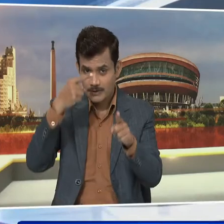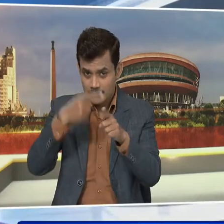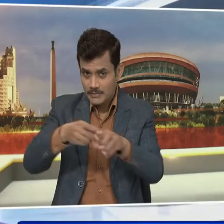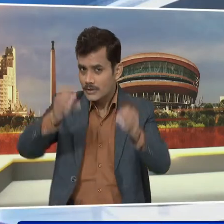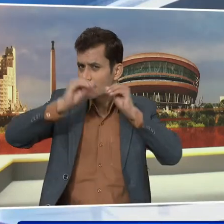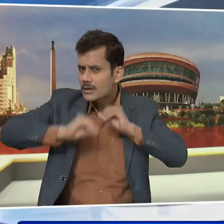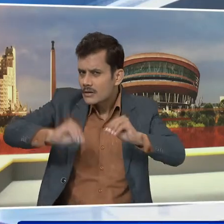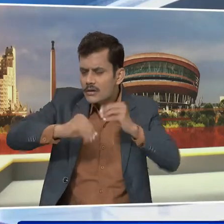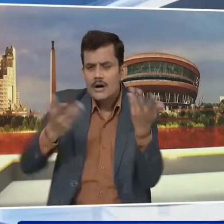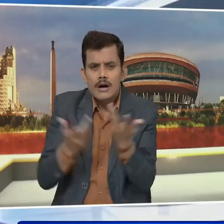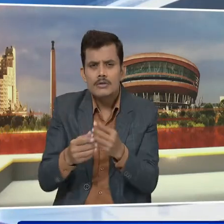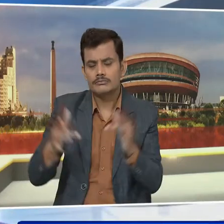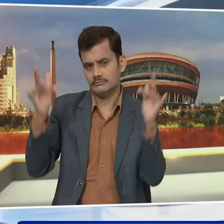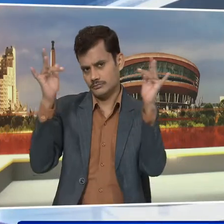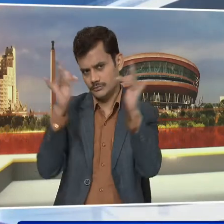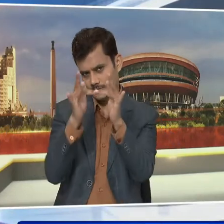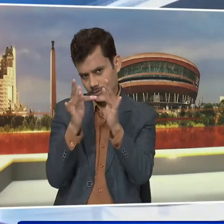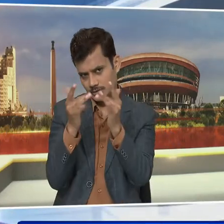विकल भी दिया गया है